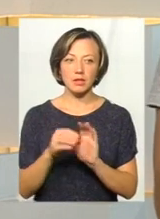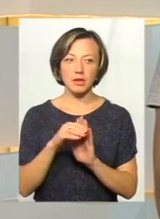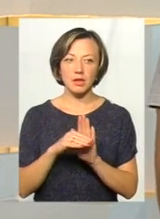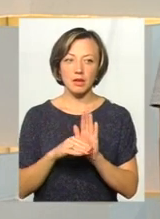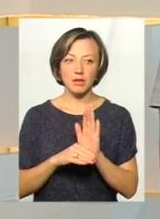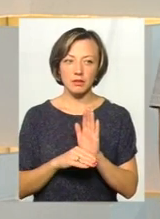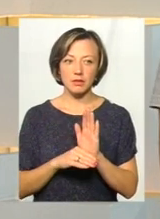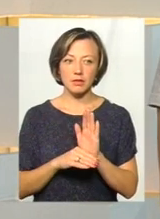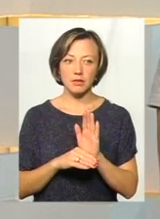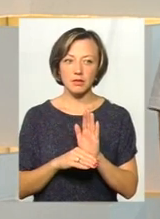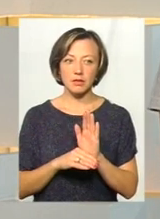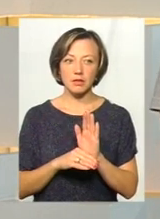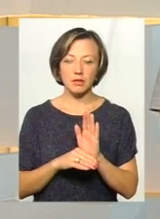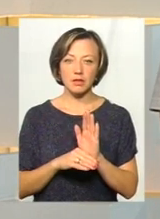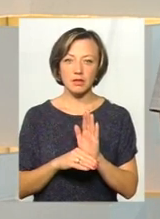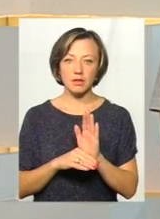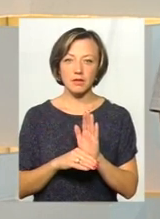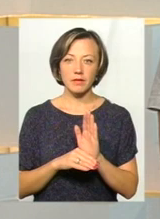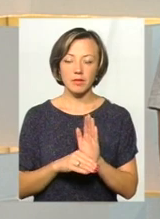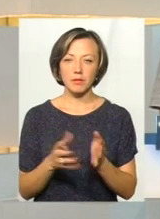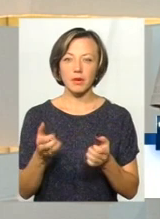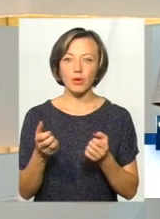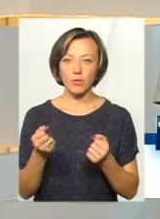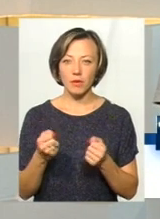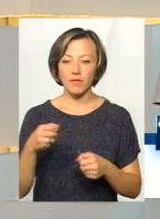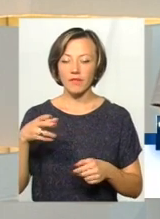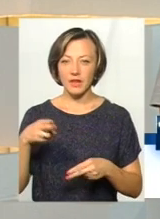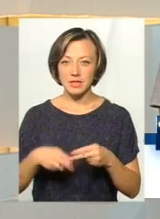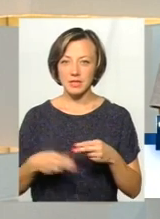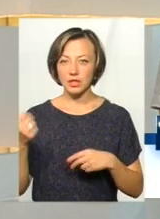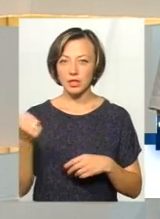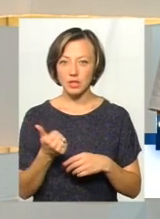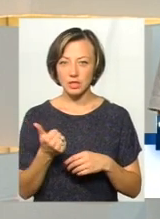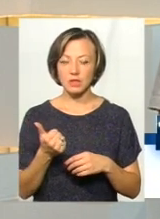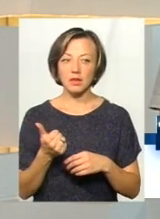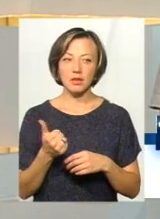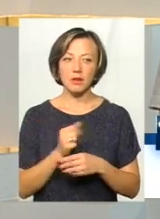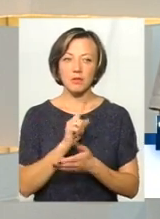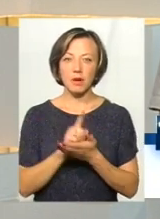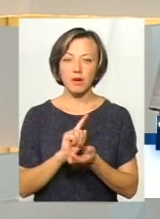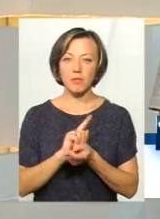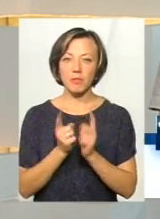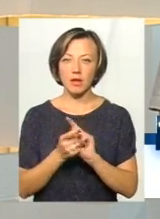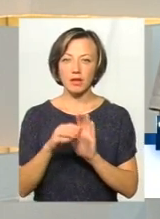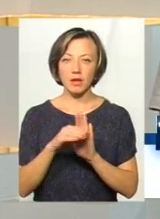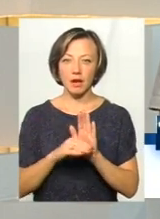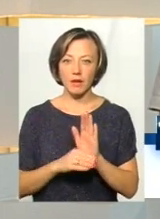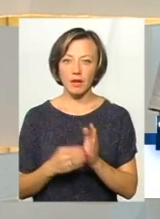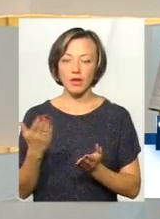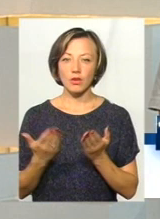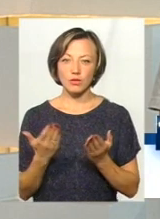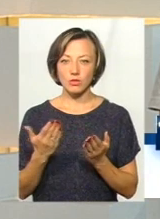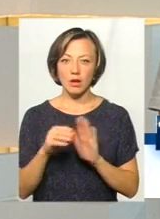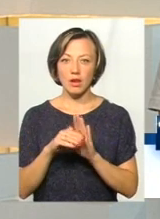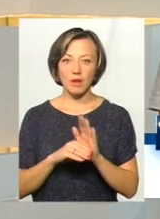Там чисельник, знаменник, чисельник, знаменник. І, відповідно, в кінці тижня реєстратор має поміняти графік. Відповідно, якщо графік реєстратор не